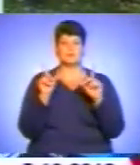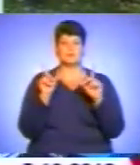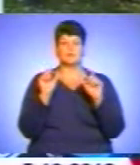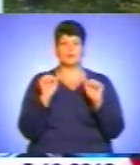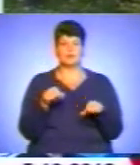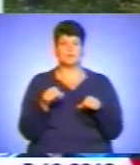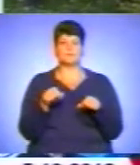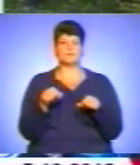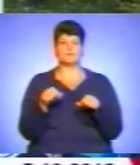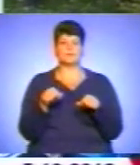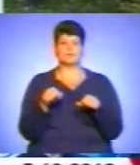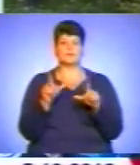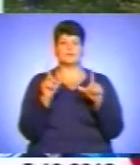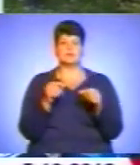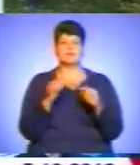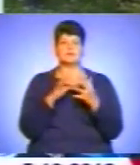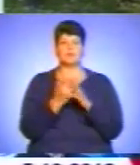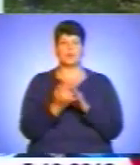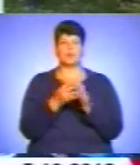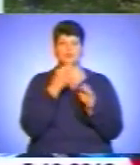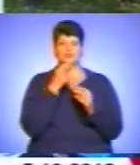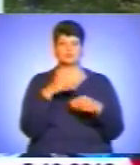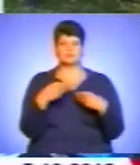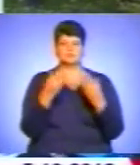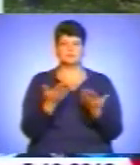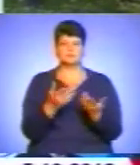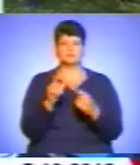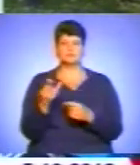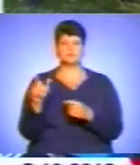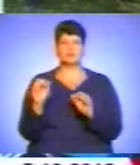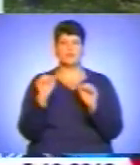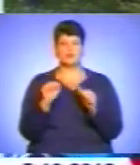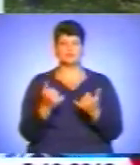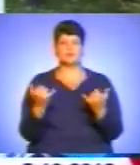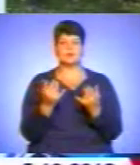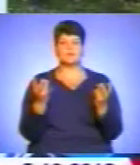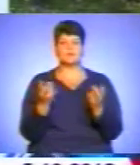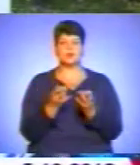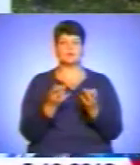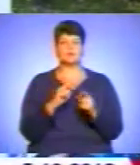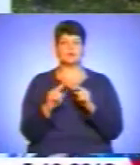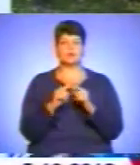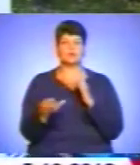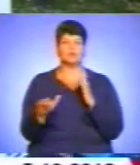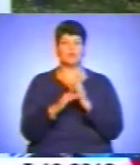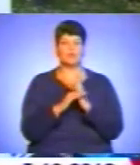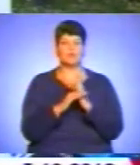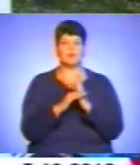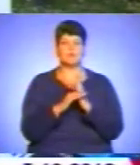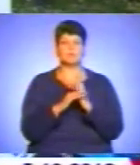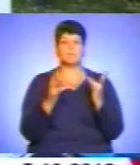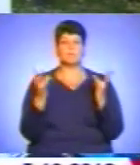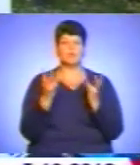могла десь, як то кажуть, завезти і в село продукти для людей, щоб можна було для потреби, щоб швидка допомога, як кажуть, при